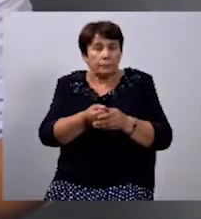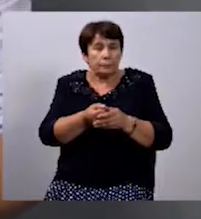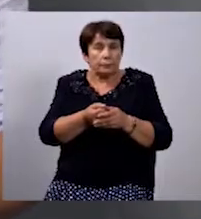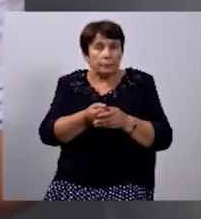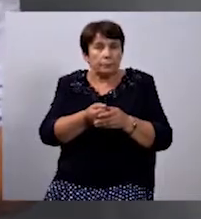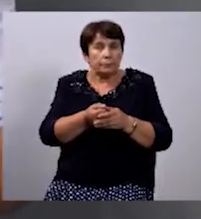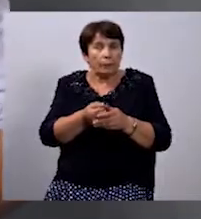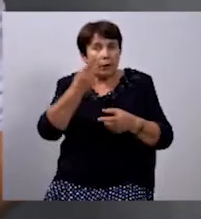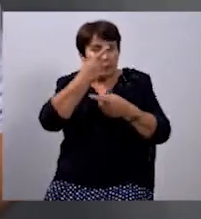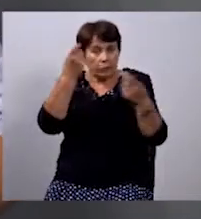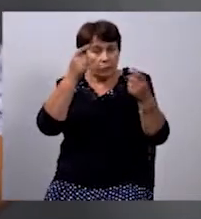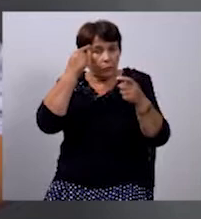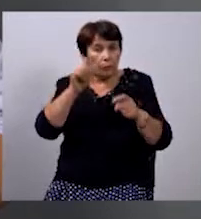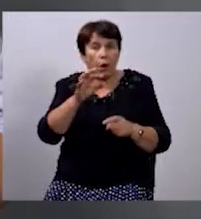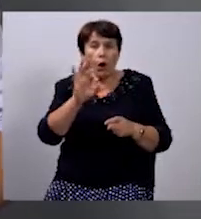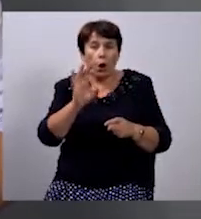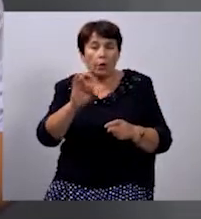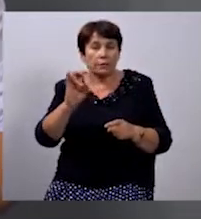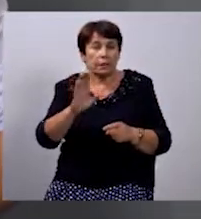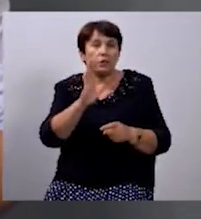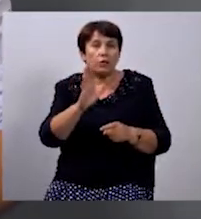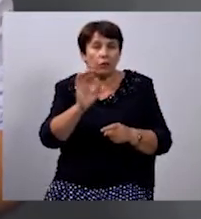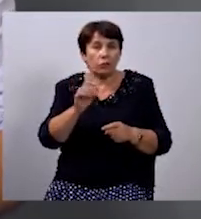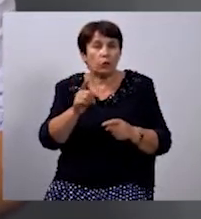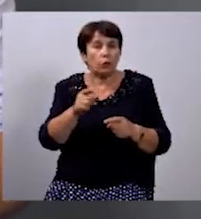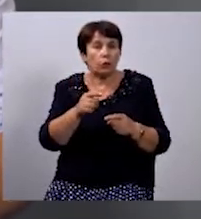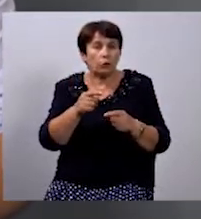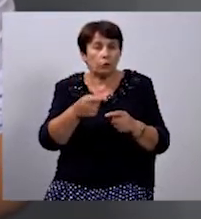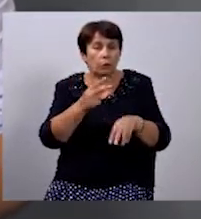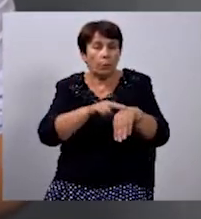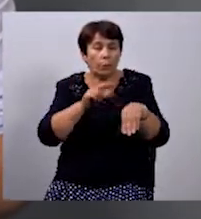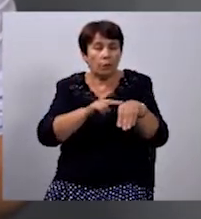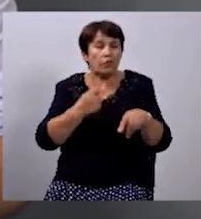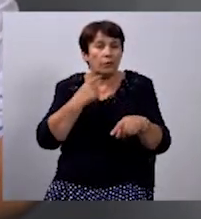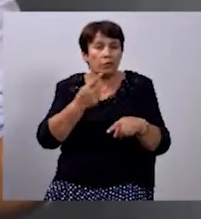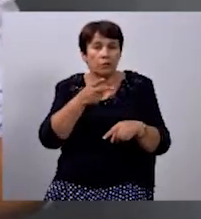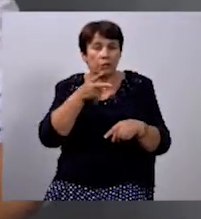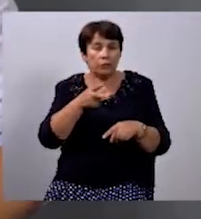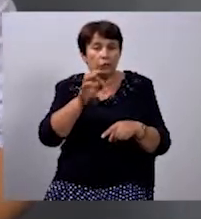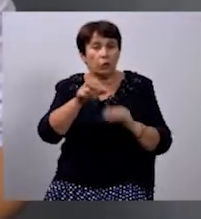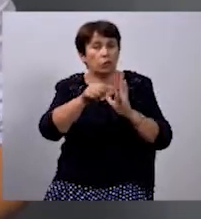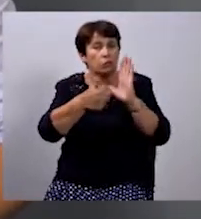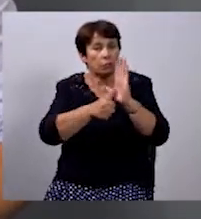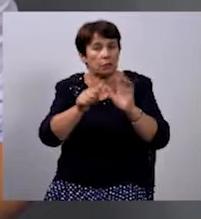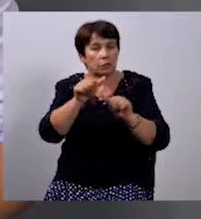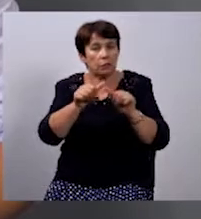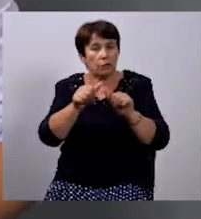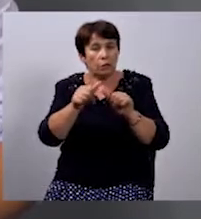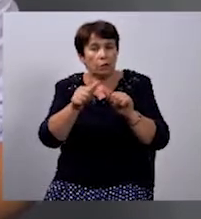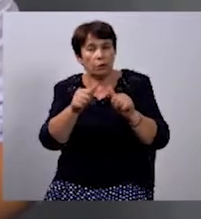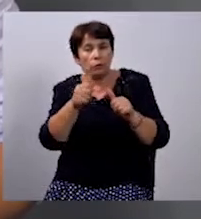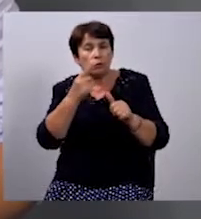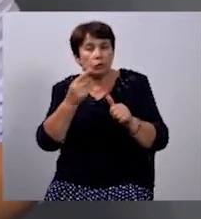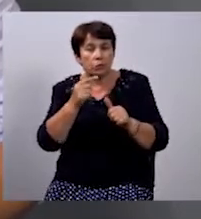Відомо, що Олександр Вовченко очолював управління патрульної поліції Волині з 2016 року. У червні